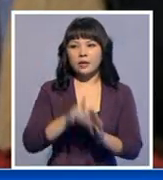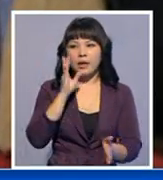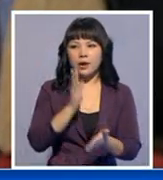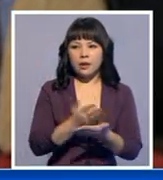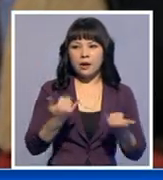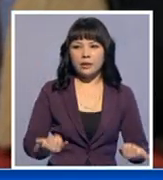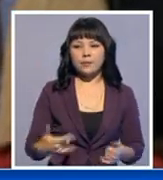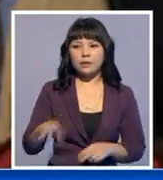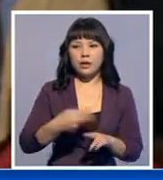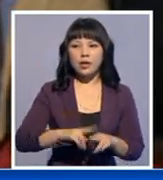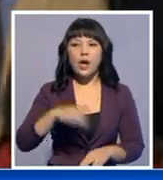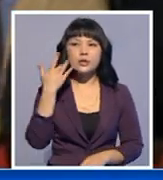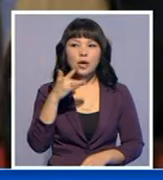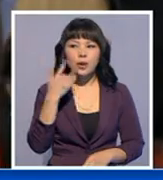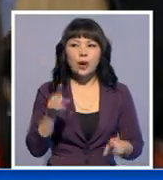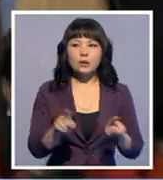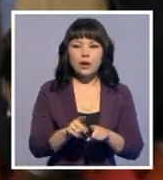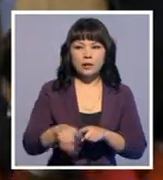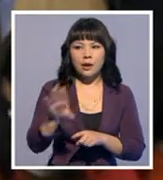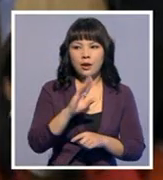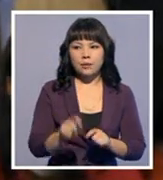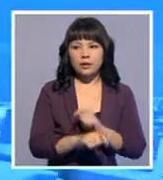әрбір тұрғынның өмірсіруіні аңғайлы болуы үріптеге септеймін.